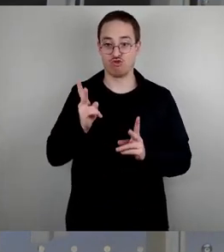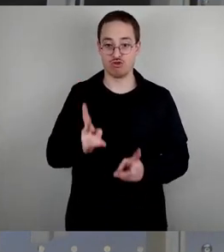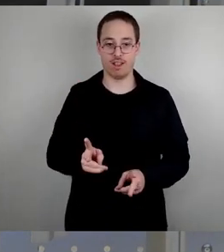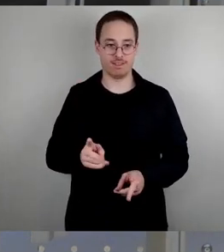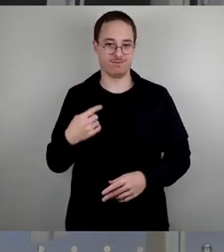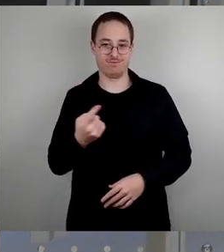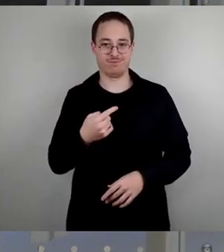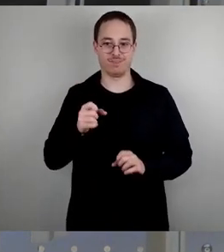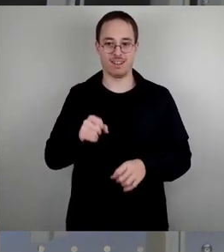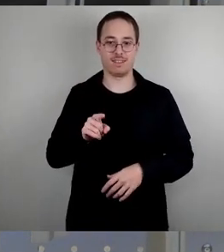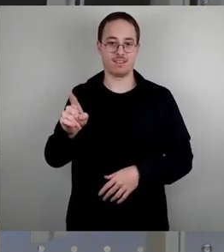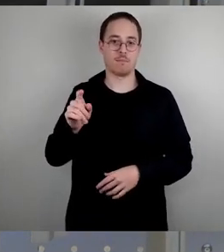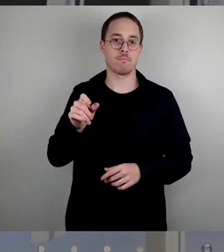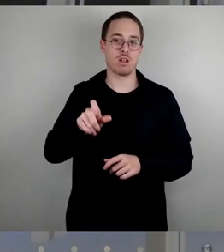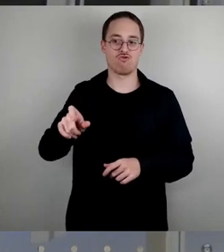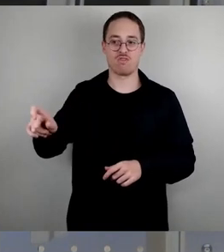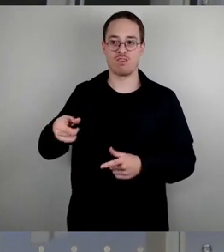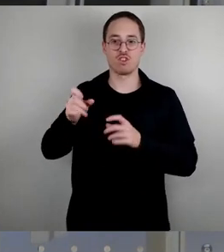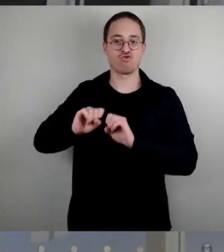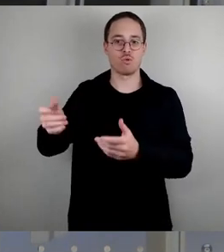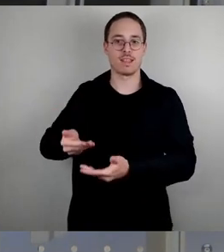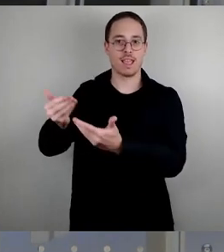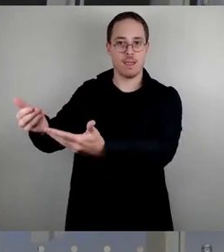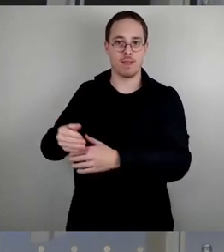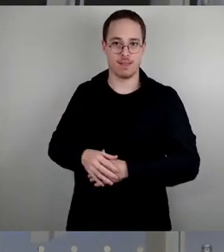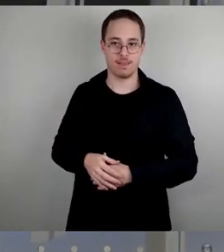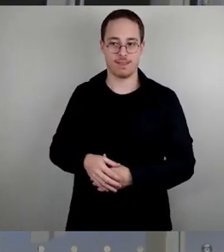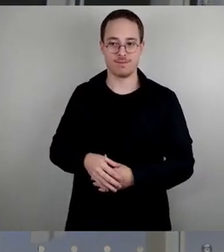Schutz gewähren, den sie per Gesetz auch haben.